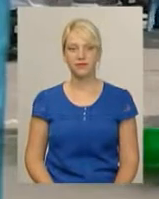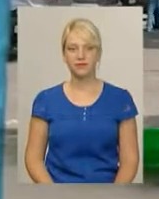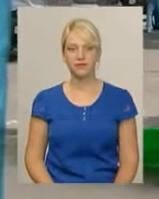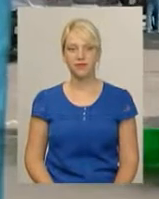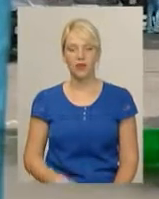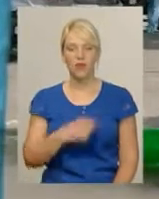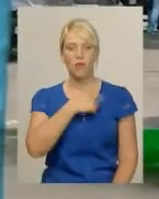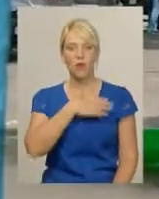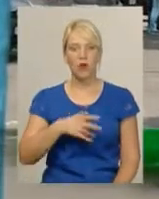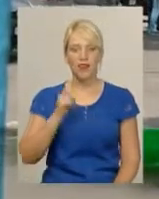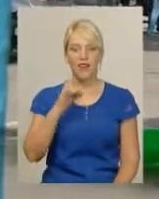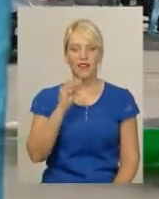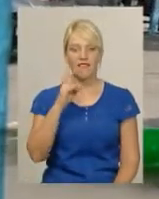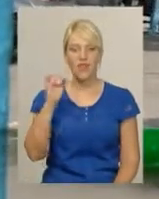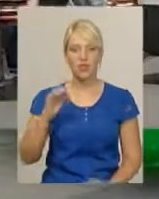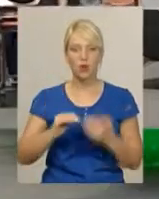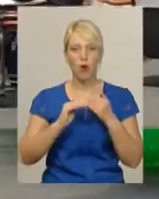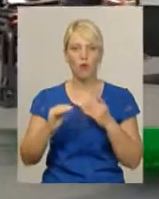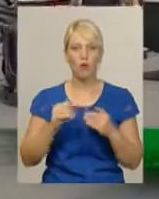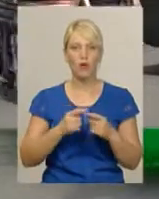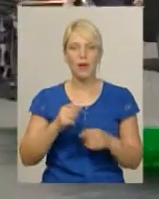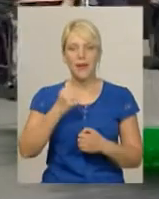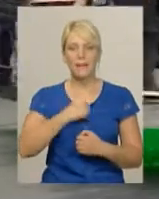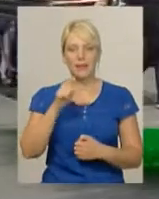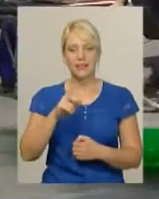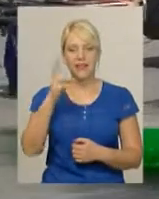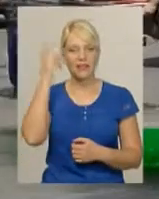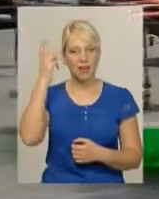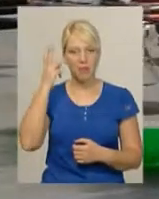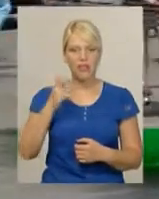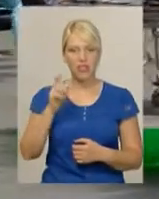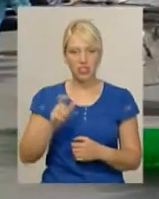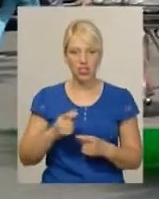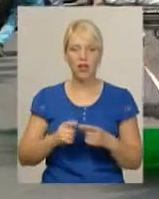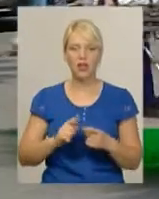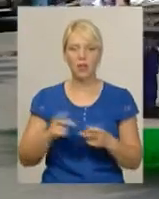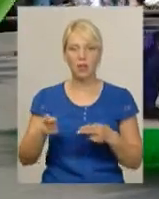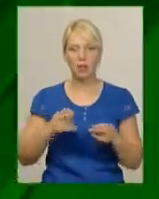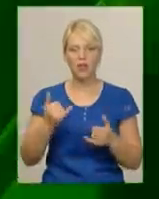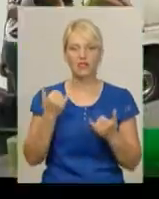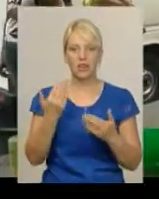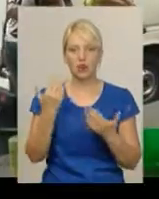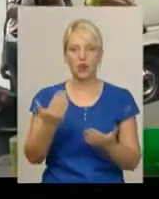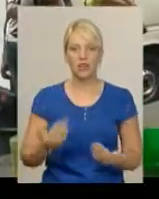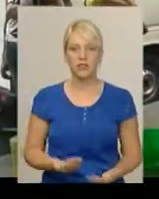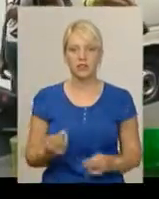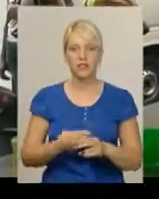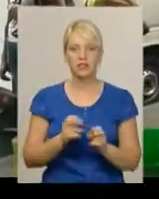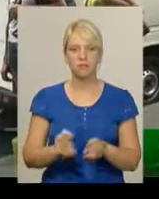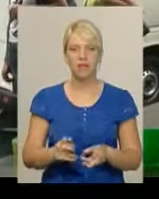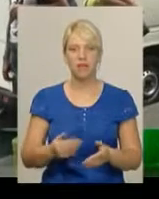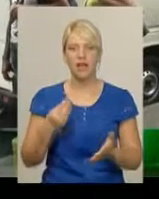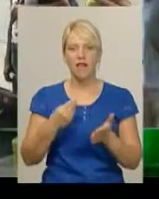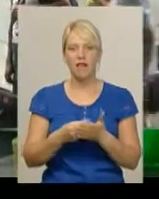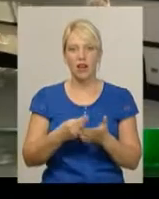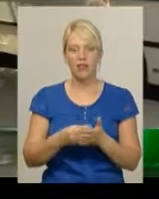Пораненого на Рівненському полігоні бійця з Хмельниччини прооперували. Життя військового зараз у безпеці. Вартість проїзду